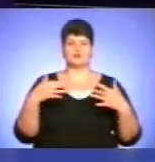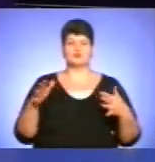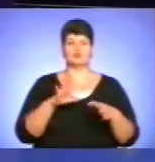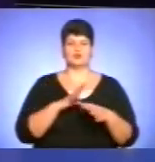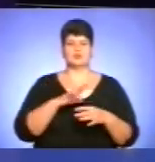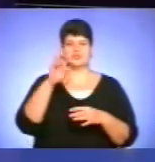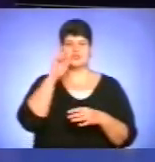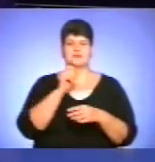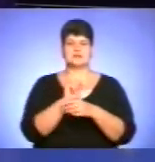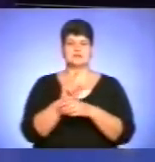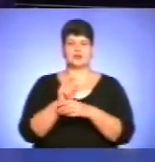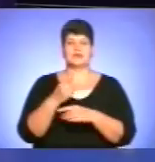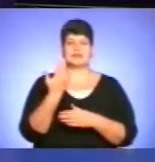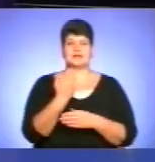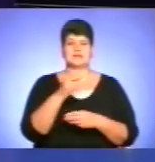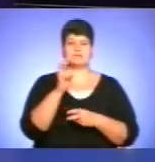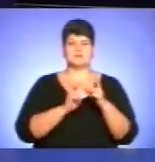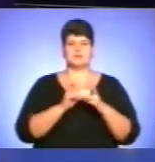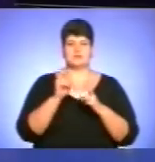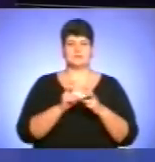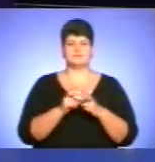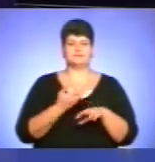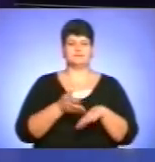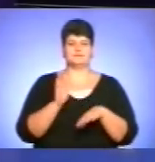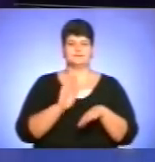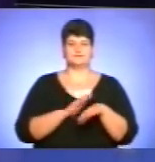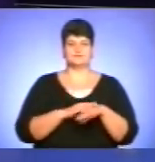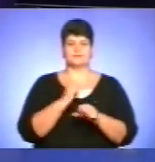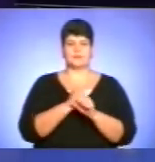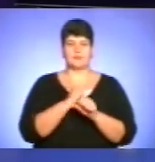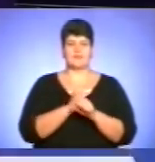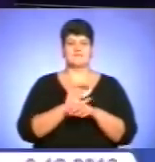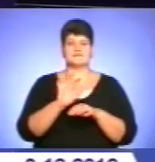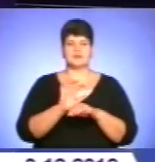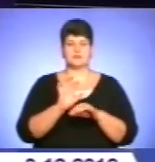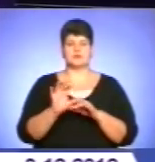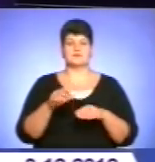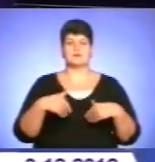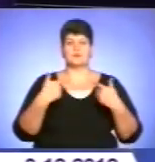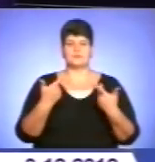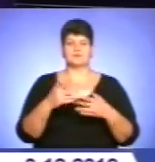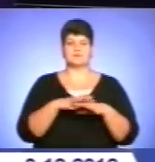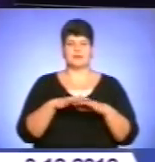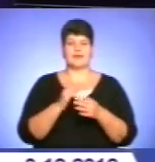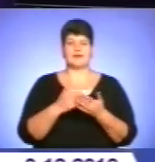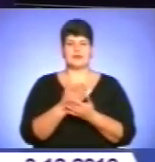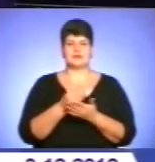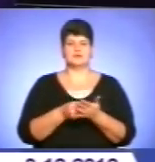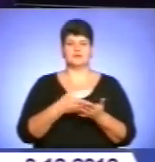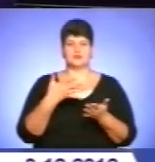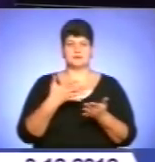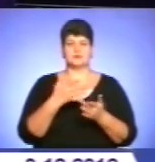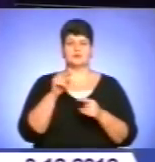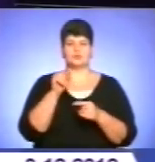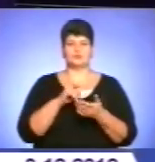замовлення. Їхнє підприємство ледь виживає, адже вироби, які інваліди пропонують ринку, хоч і якісні, проте дорожчі. Відтак